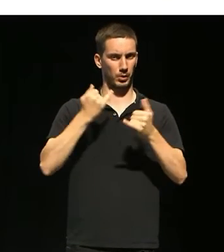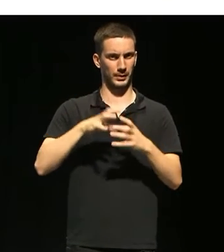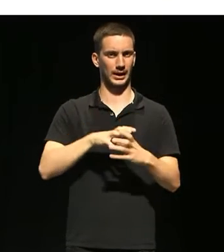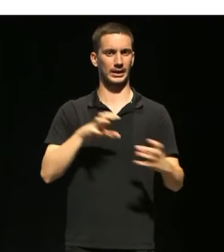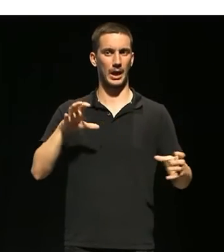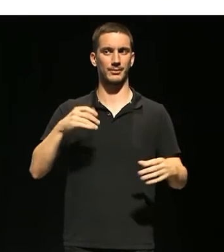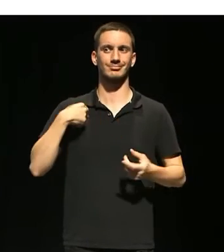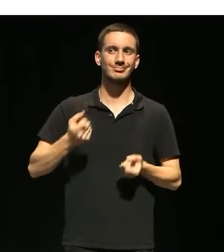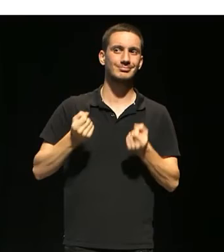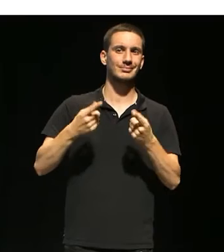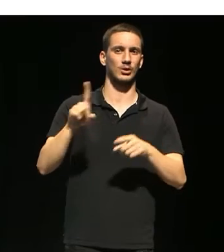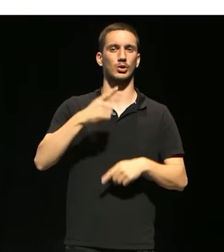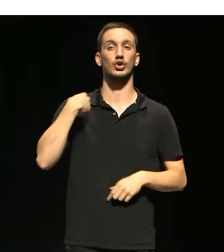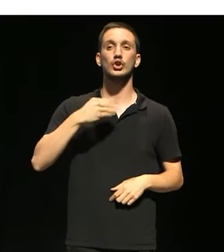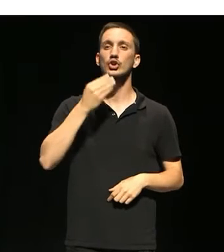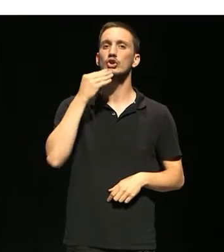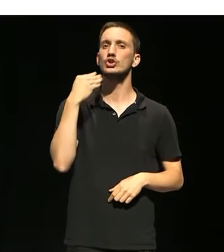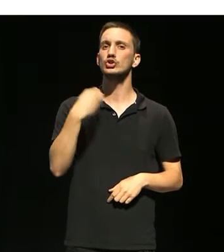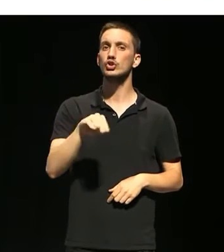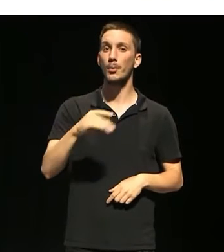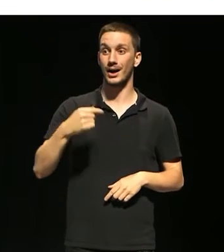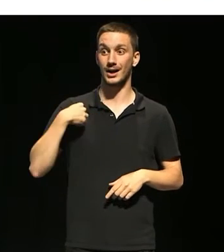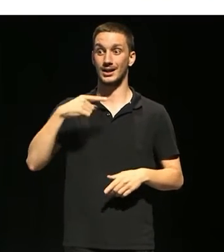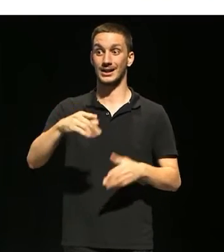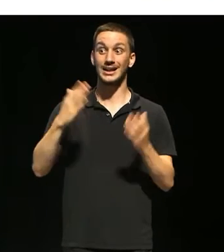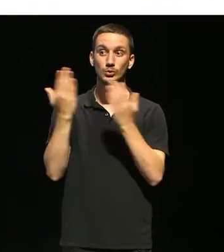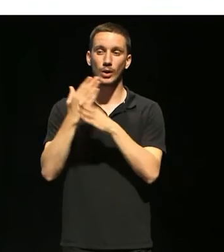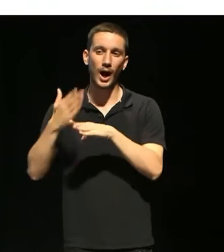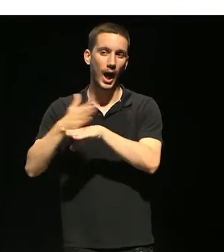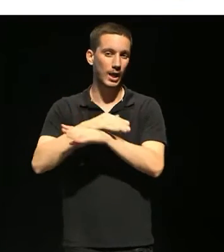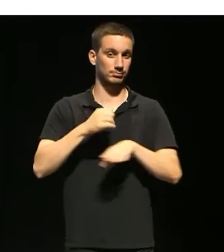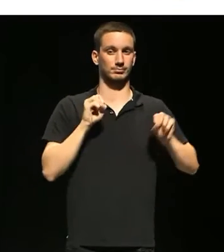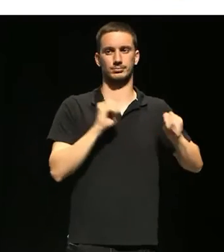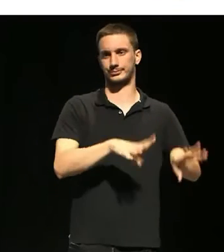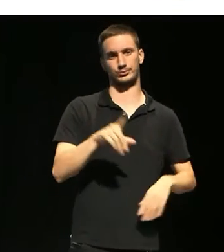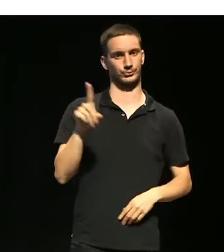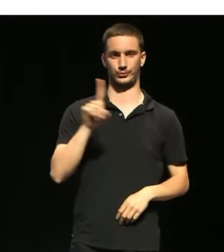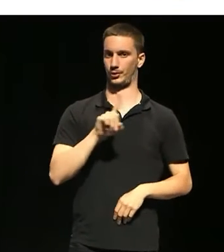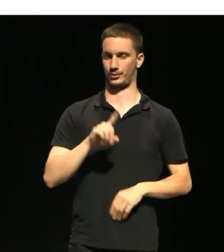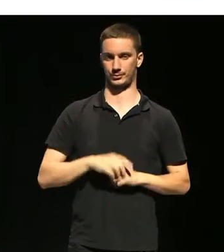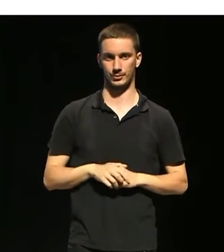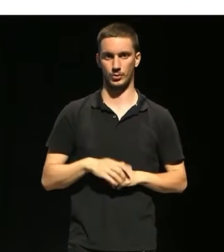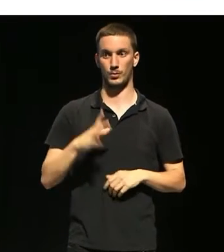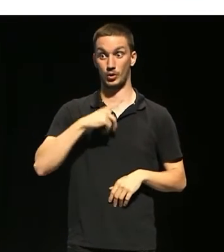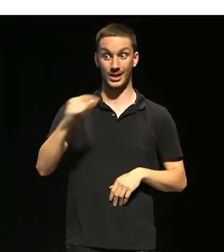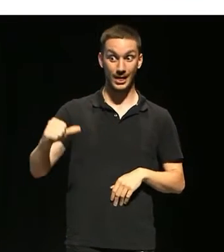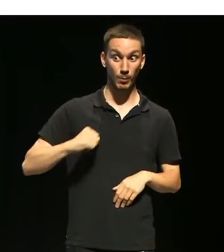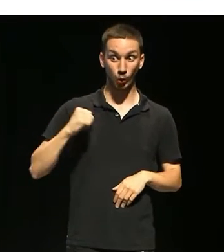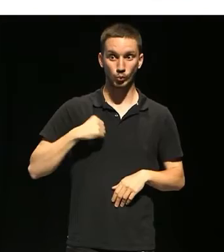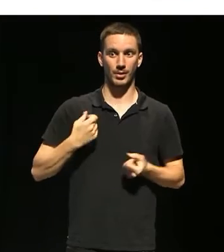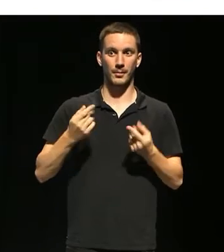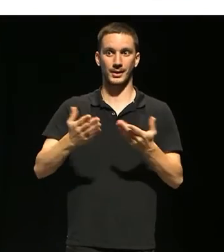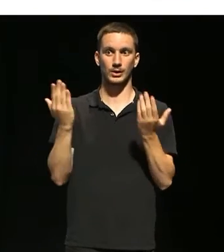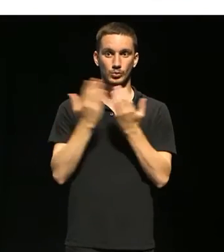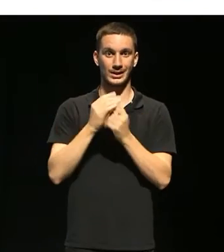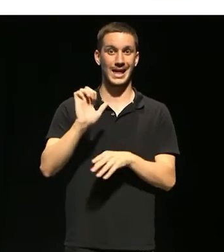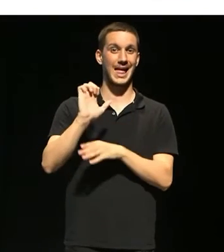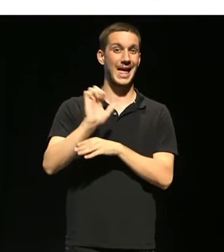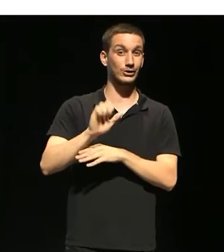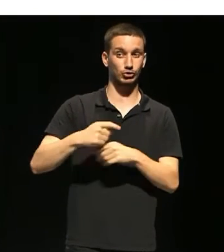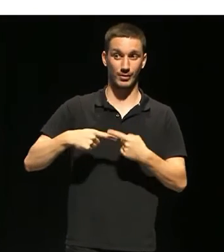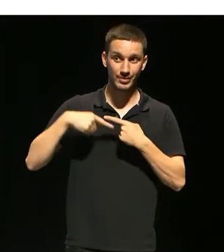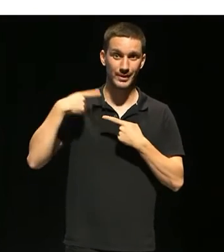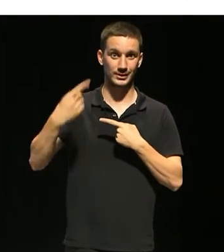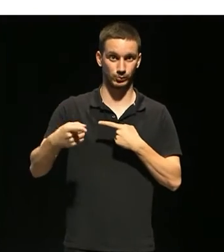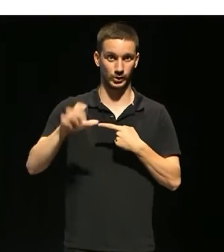adonant. Cap jove hauria d'abandonar prematurament els estudis perquè és una oportunitat poder continuar estudiant després de l'ESO i